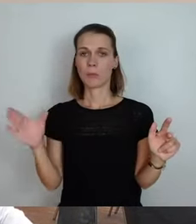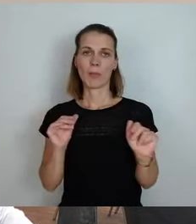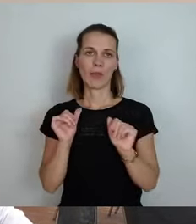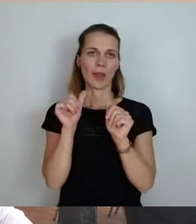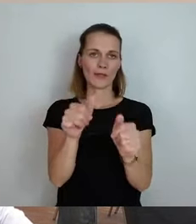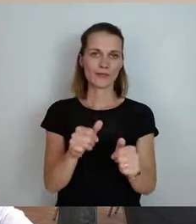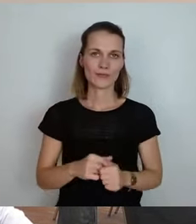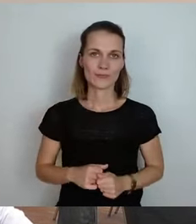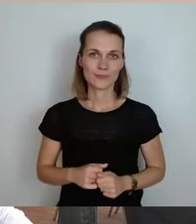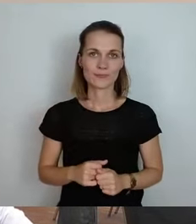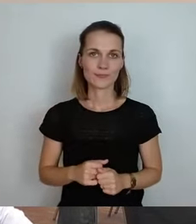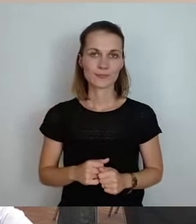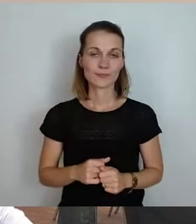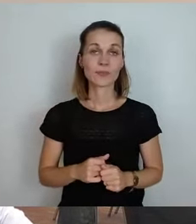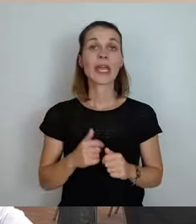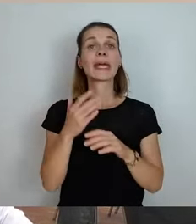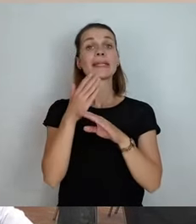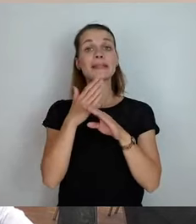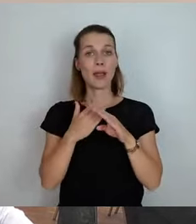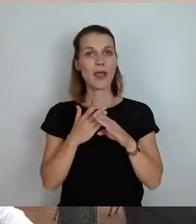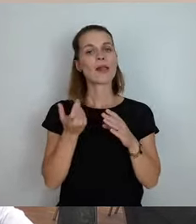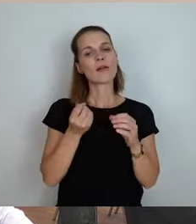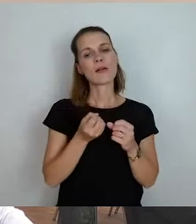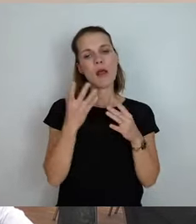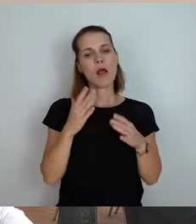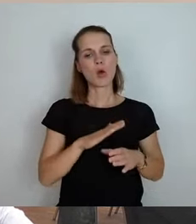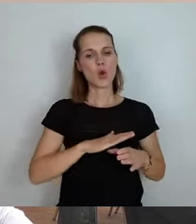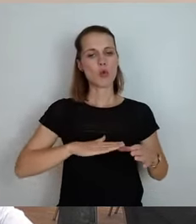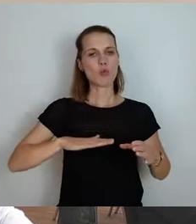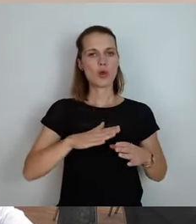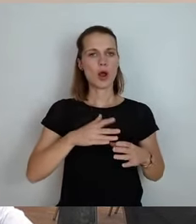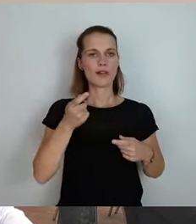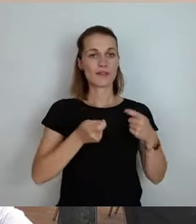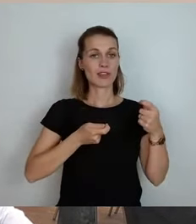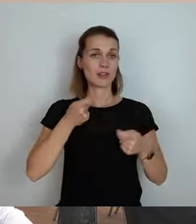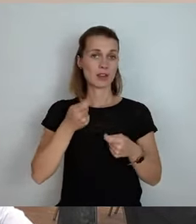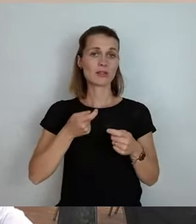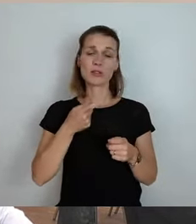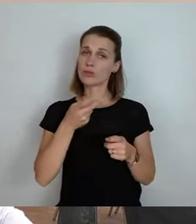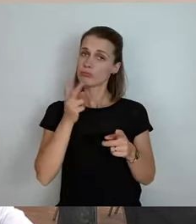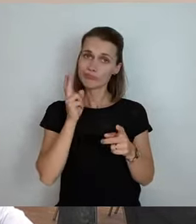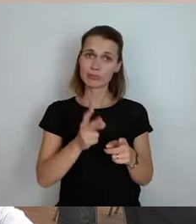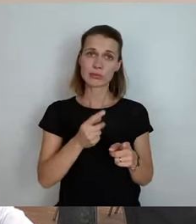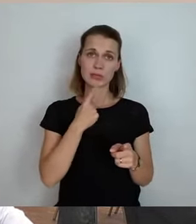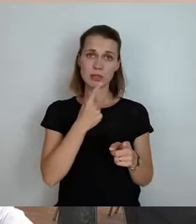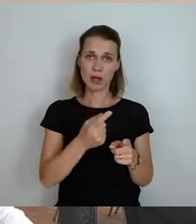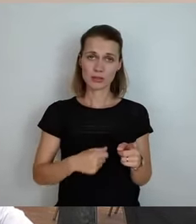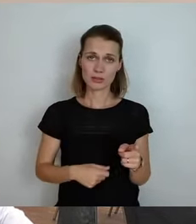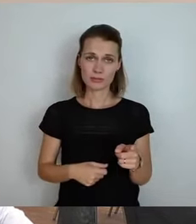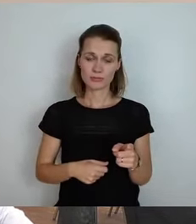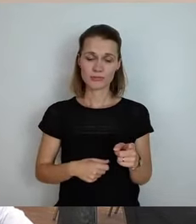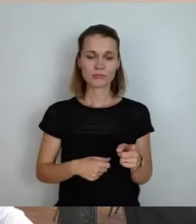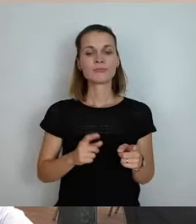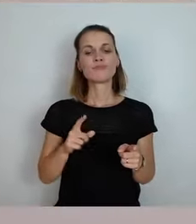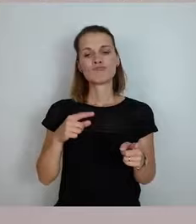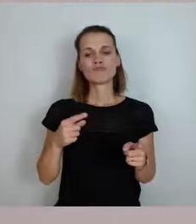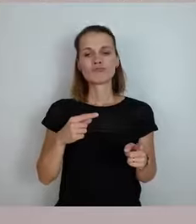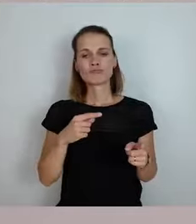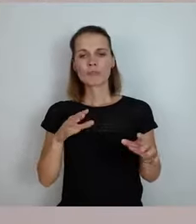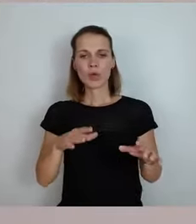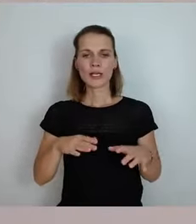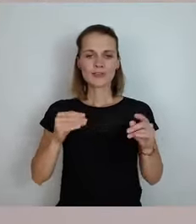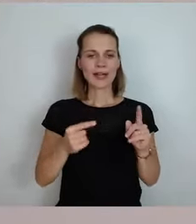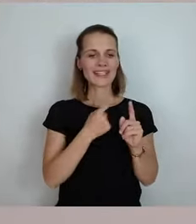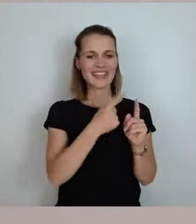davon über die Kommunalfinanzen, das haben Sie, wie ich finde, absolut richtig gesagt. Wir haben dann angefangen und haben gesagt, jeder Ort